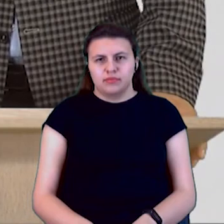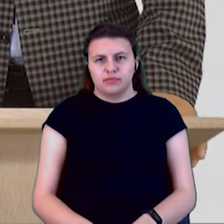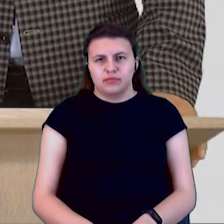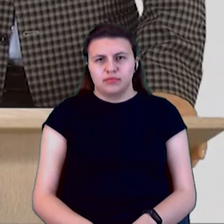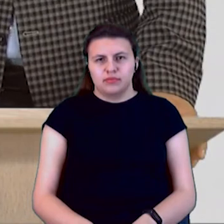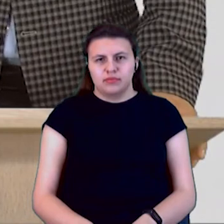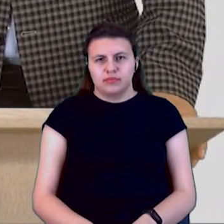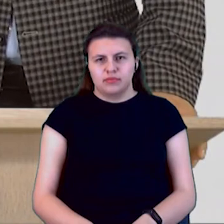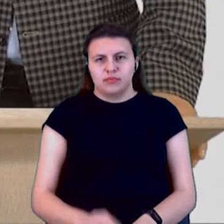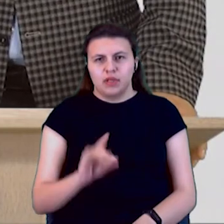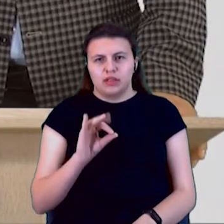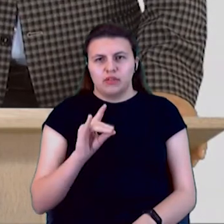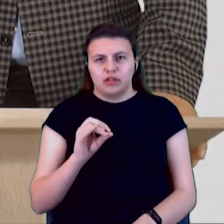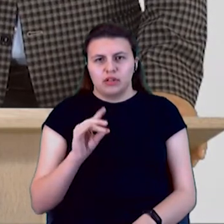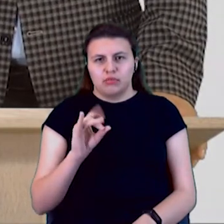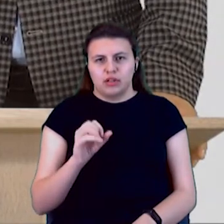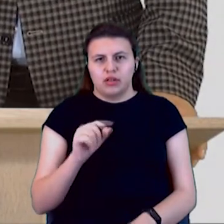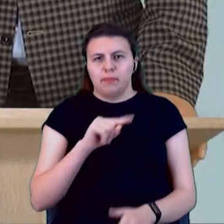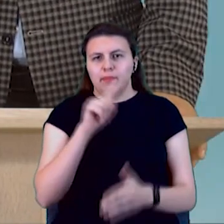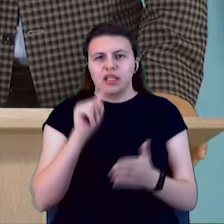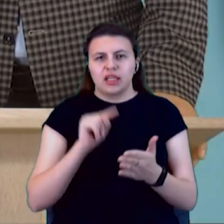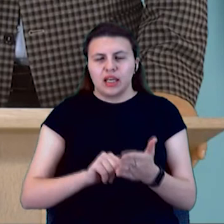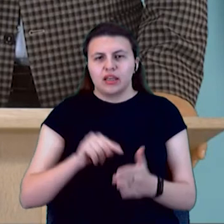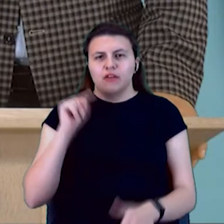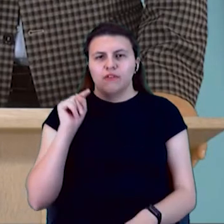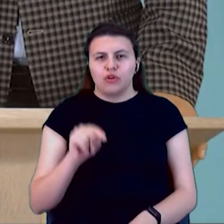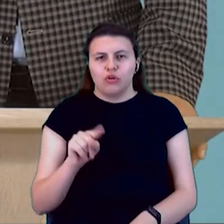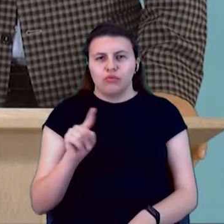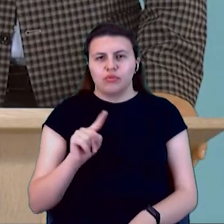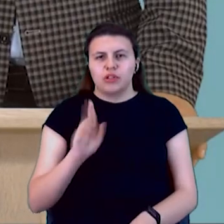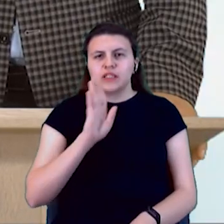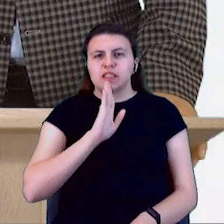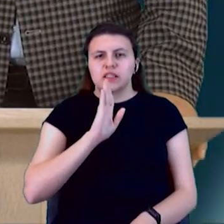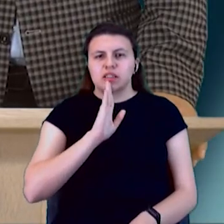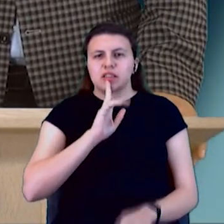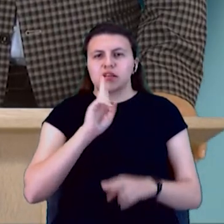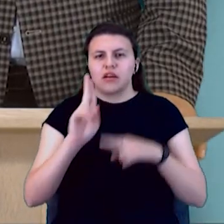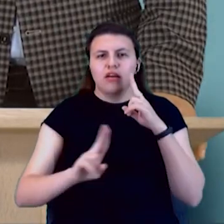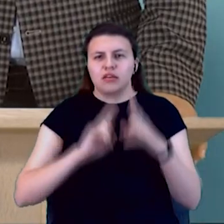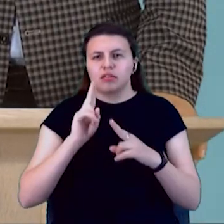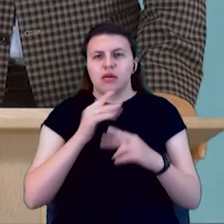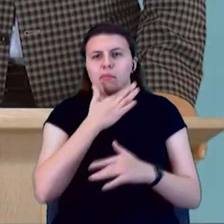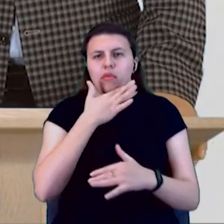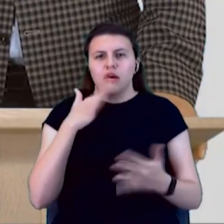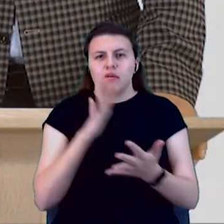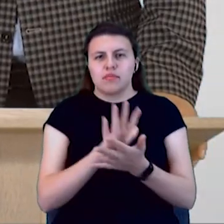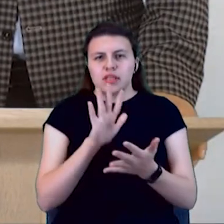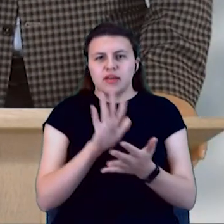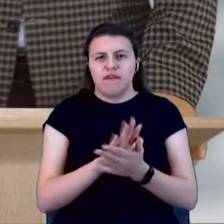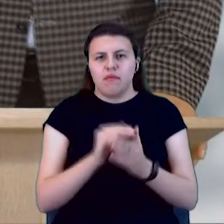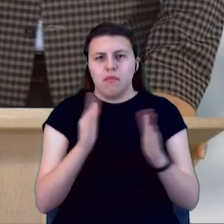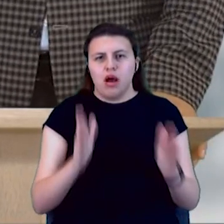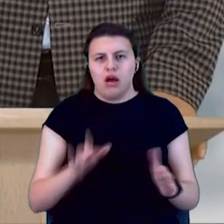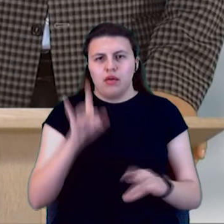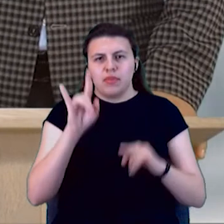Пане Володимире, питання, власне, в тому, що жінка скаржиться на те, що багато сміттєвих баків знаходиться під вікнами